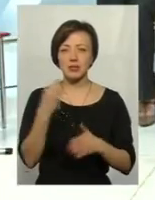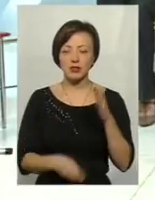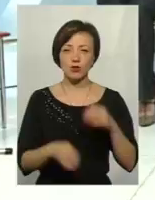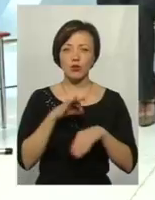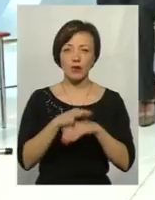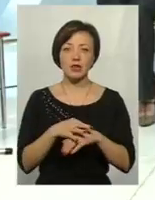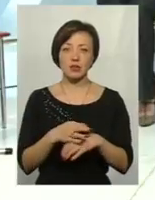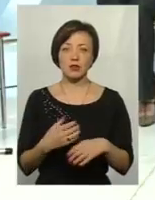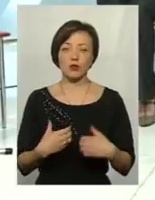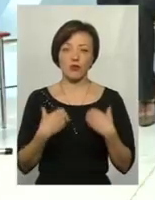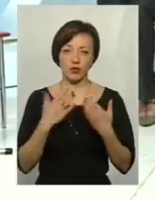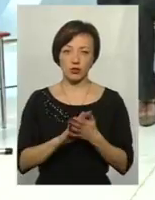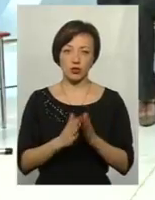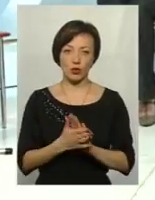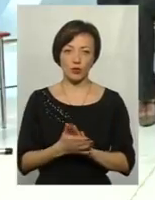доведені до вітчою.